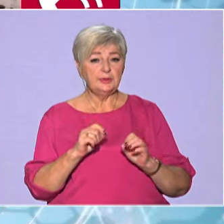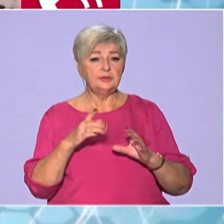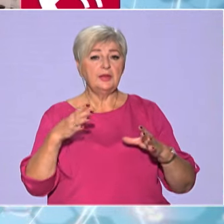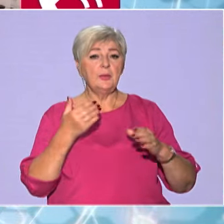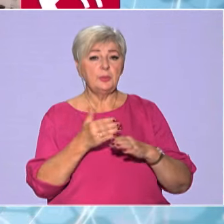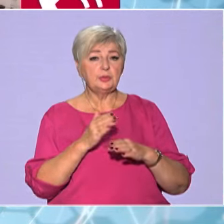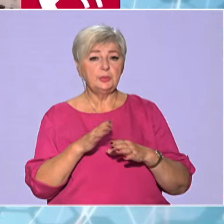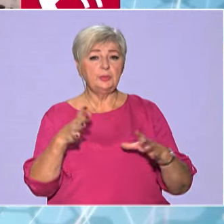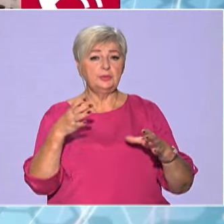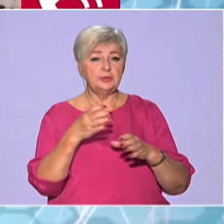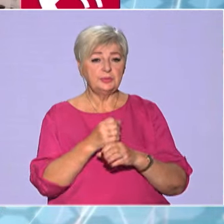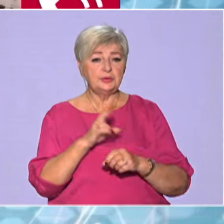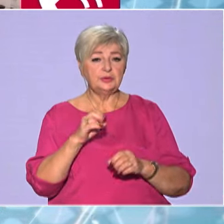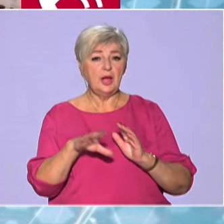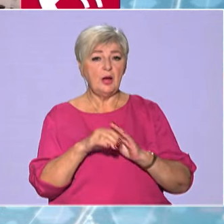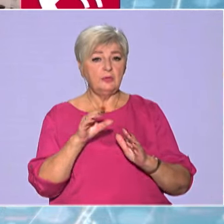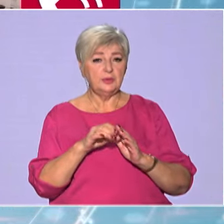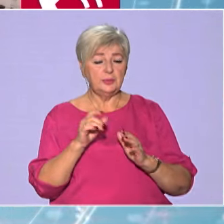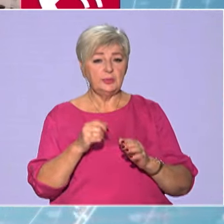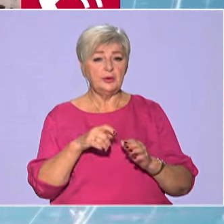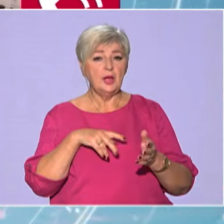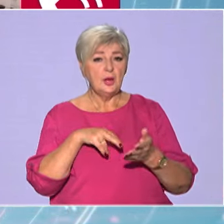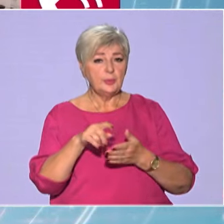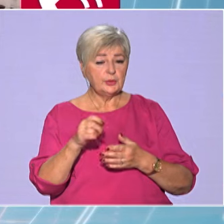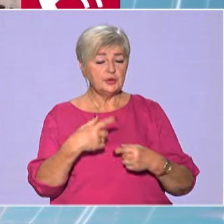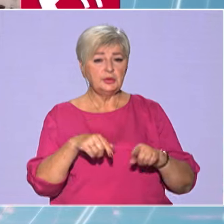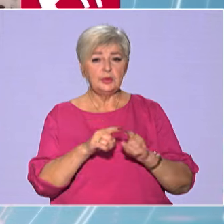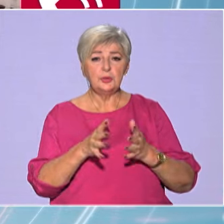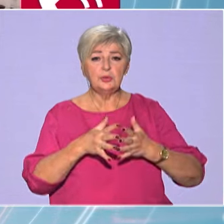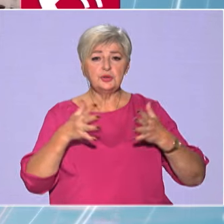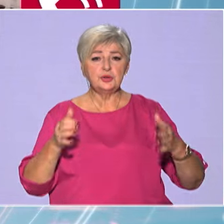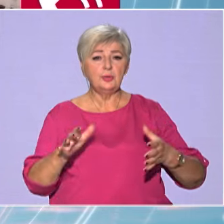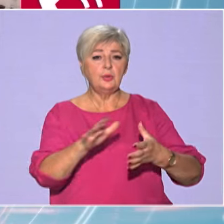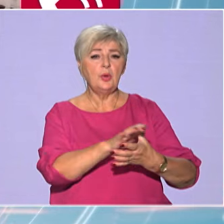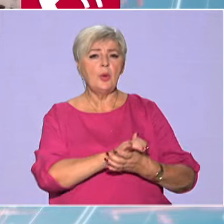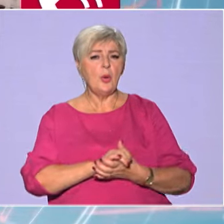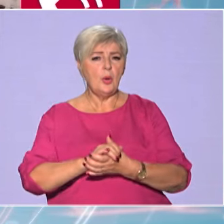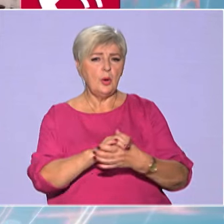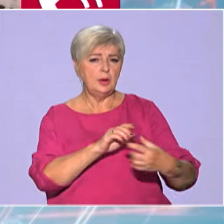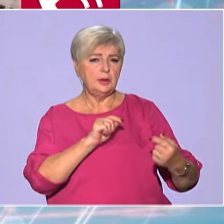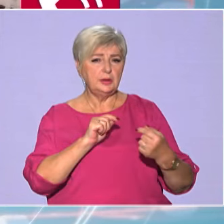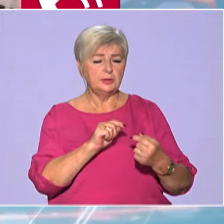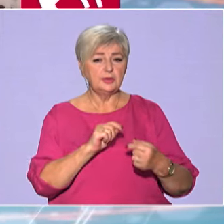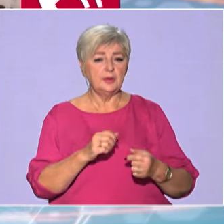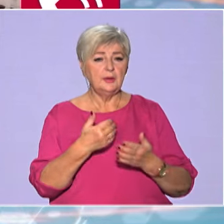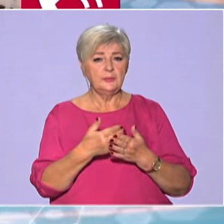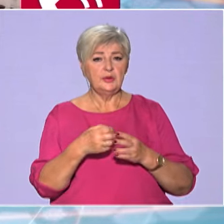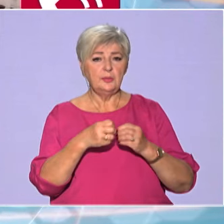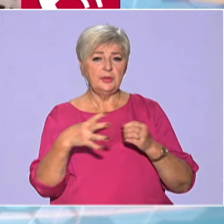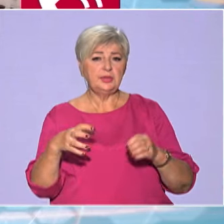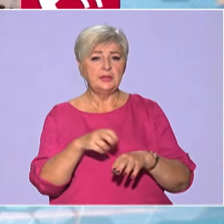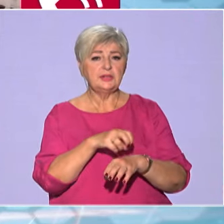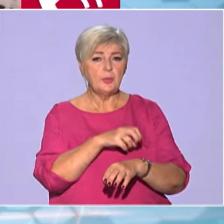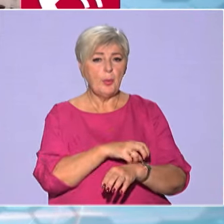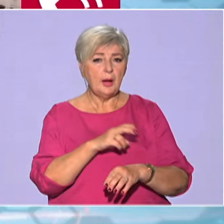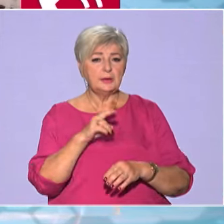зменшується, що на виборах пройшли такою широкою коаліцією, там десь приблизно 15 партій.